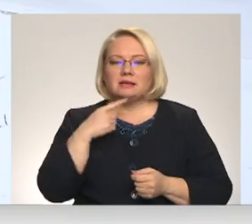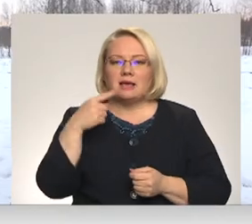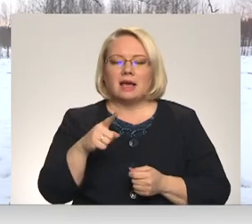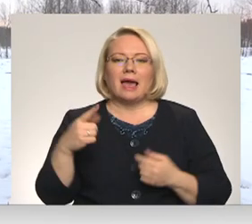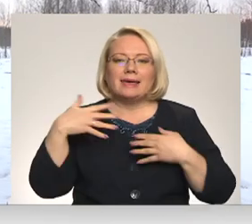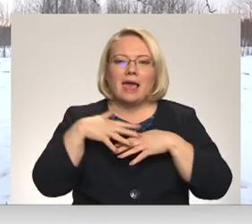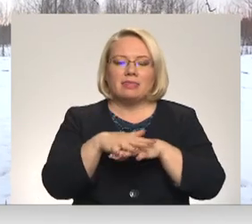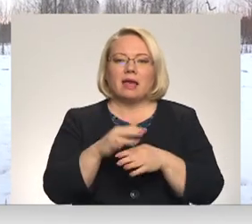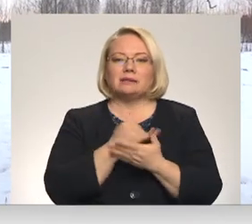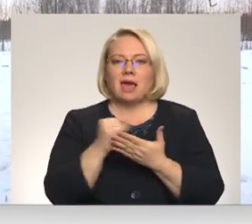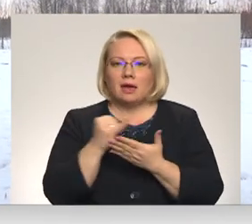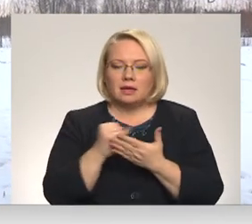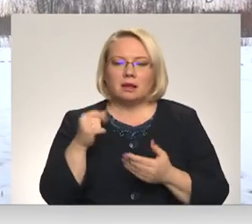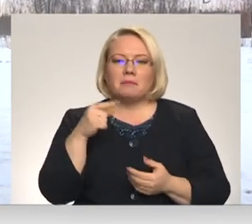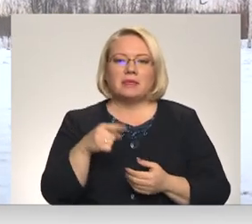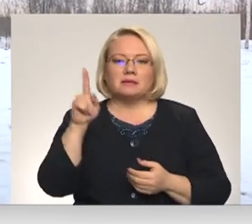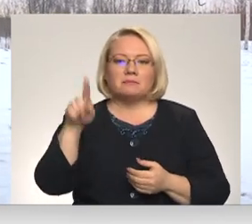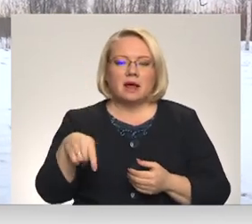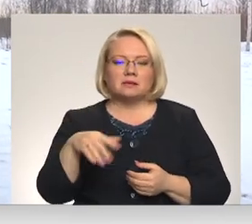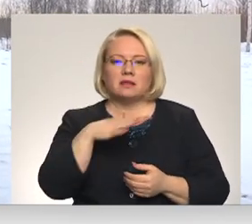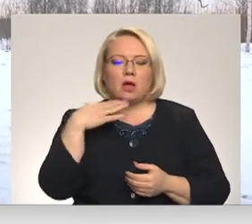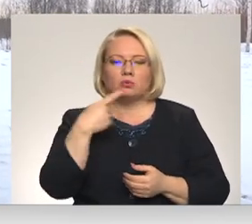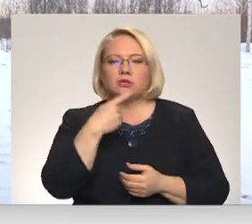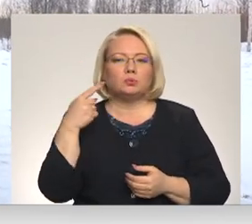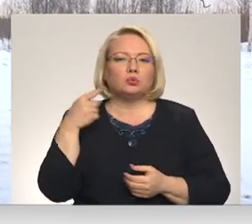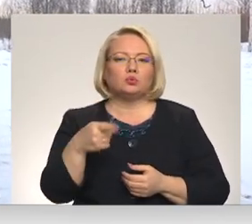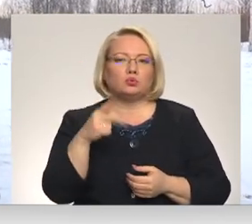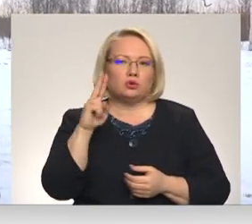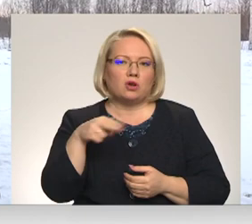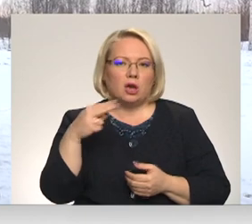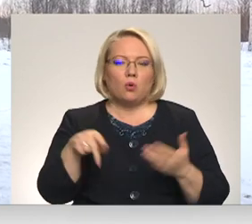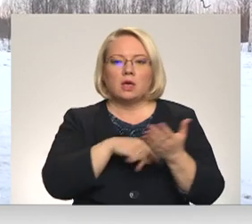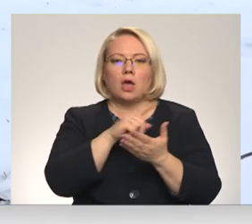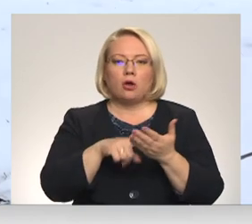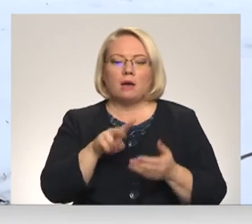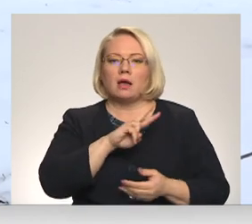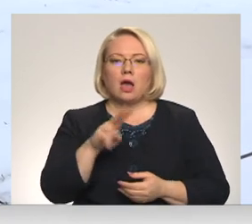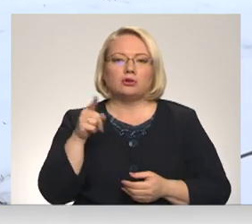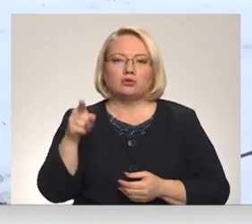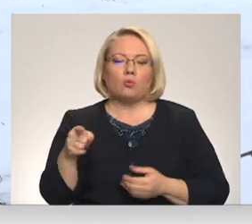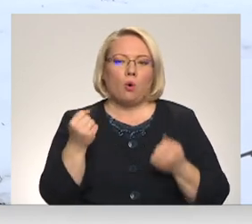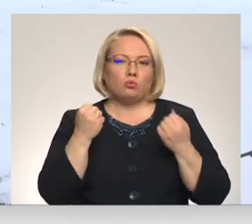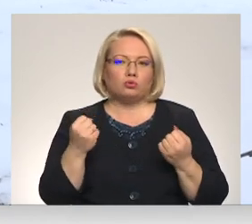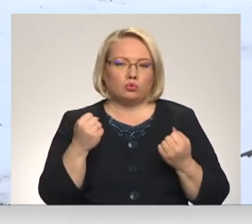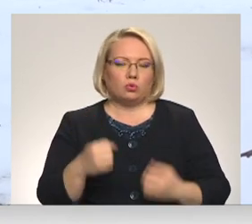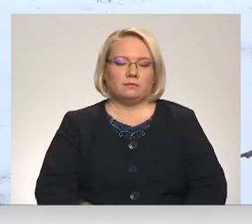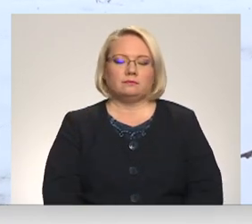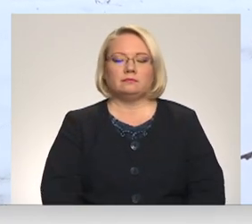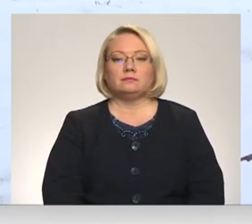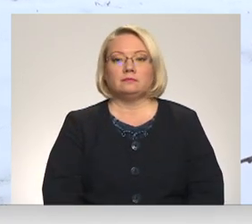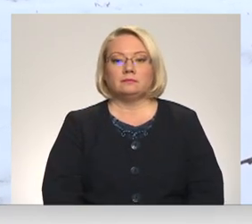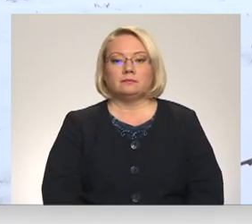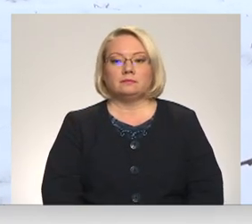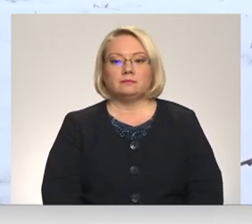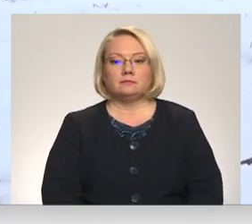jātīra, taču tas prasītu vairākus simtas tūkstošu eiro, un ir jautājums, kas to pēc tam uzturētu. Sanita Liepiņa, Ģirds